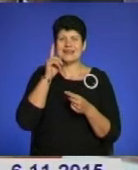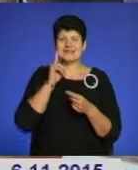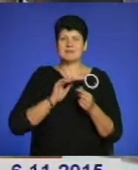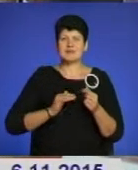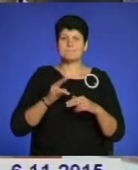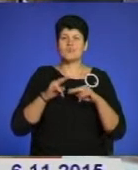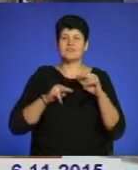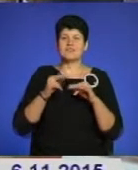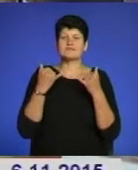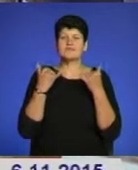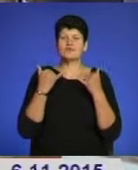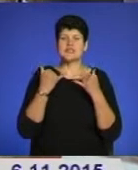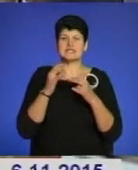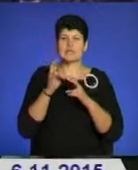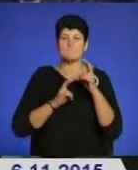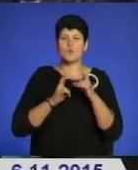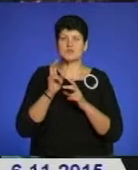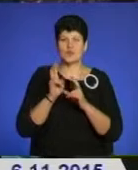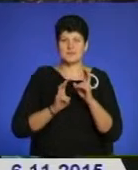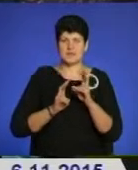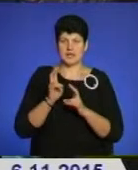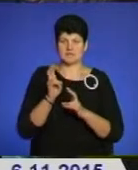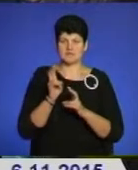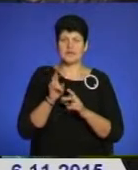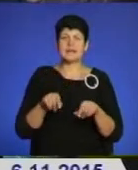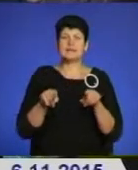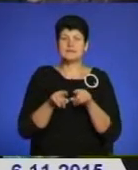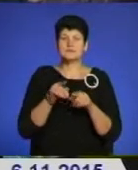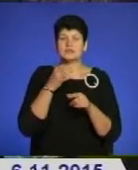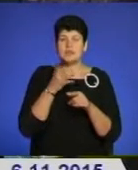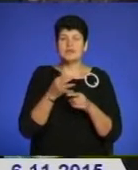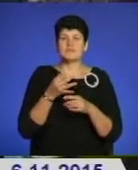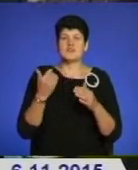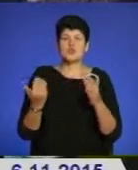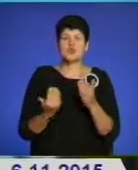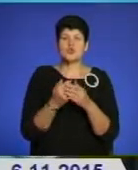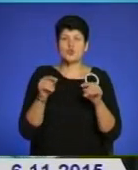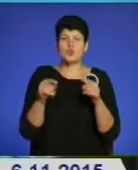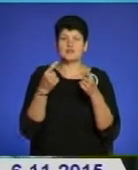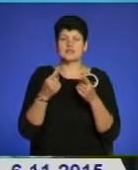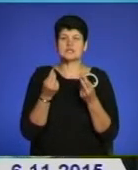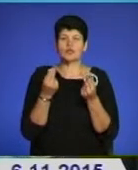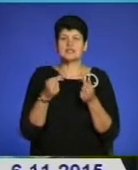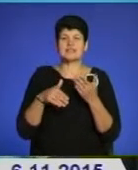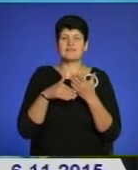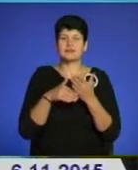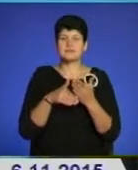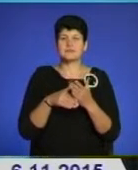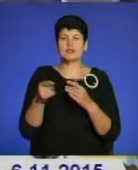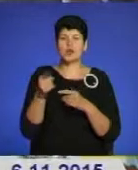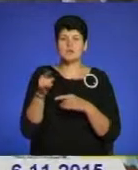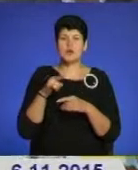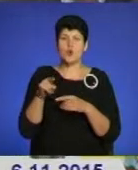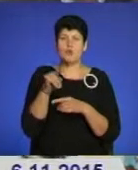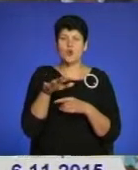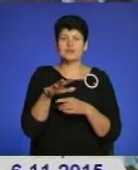будівництва сучасних промислових підприємств. Також окреслили можливість відновлення за кошт інвесторів Тернопільського аеропорту та